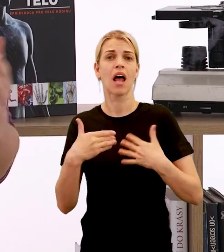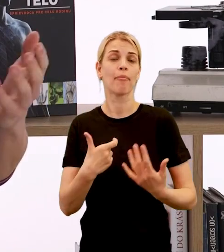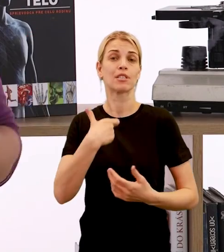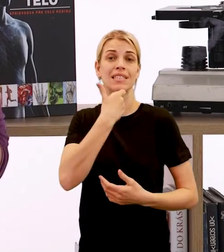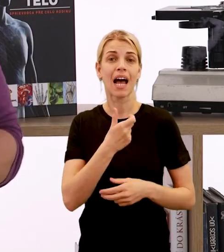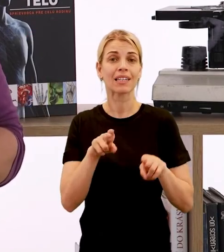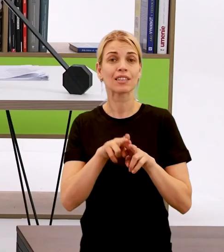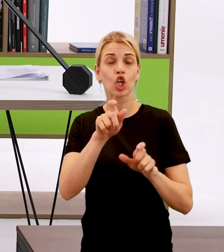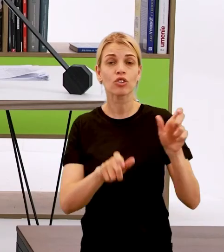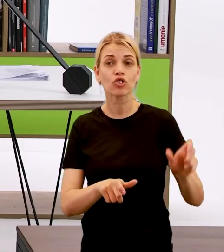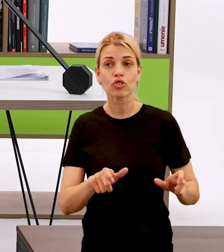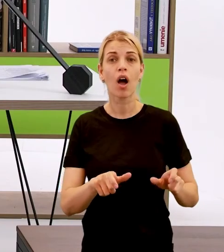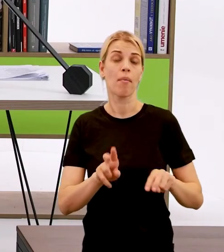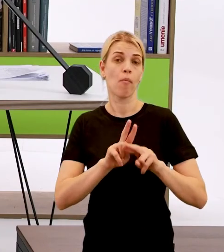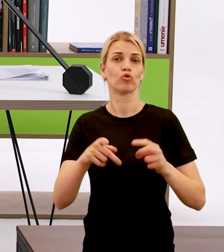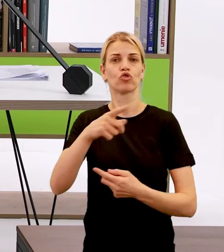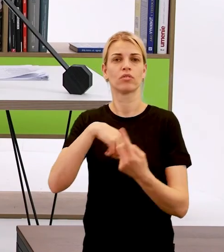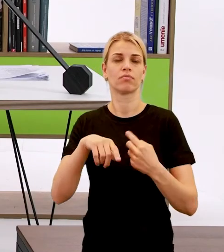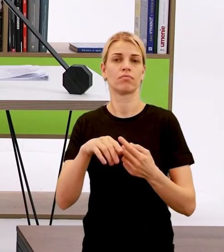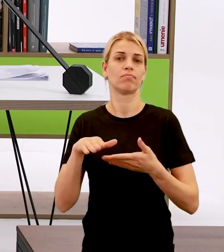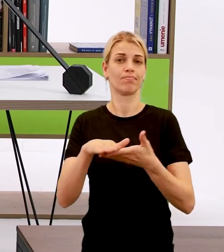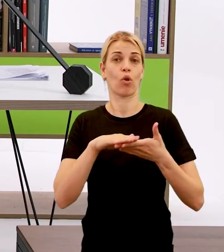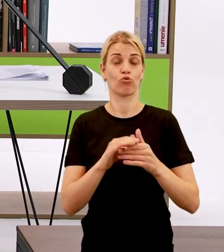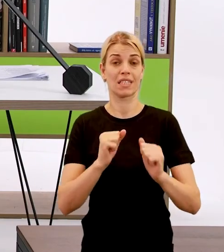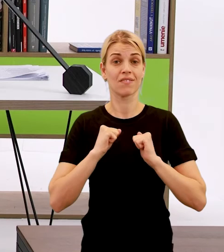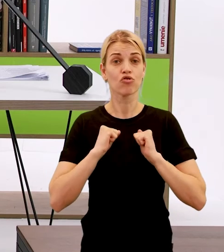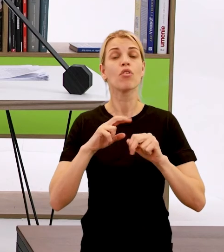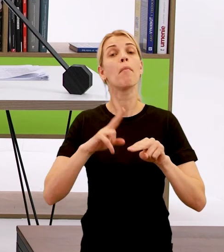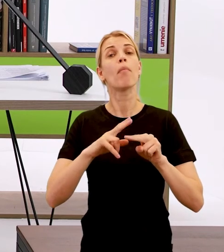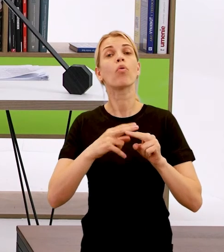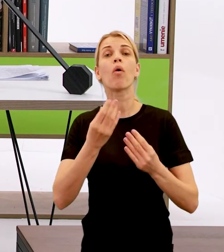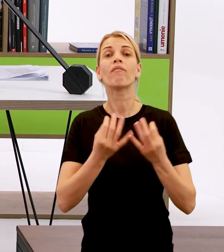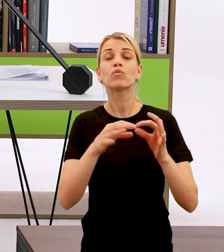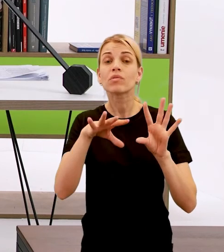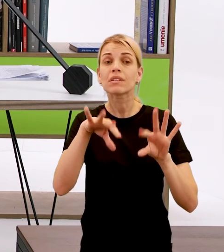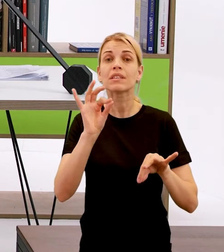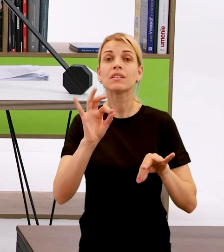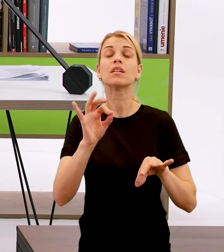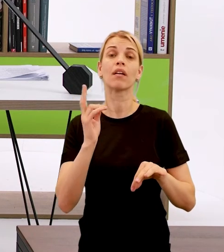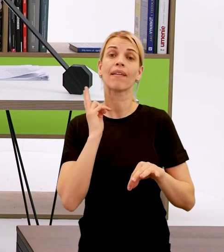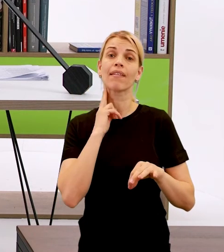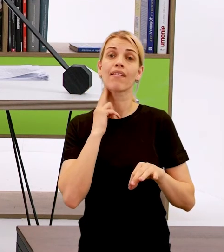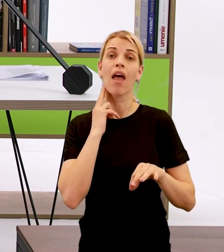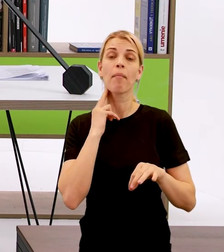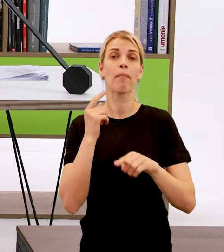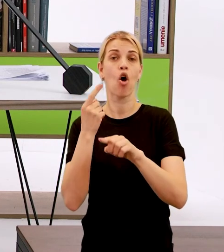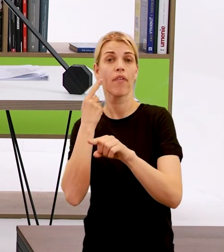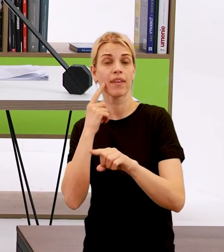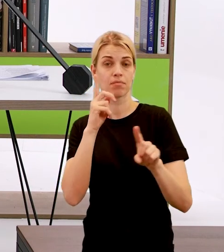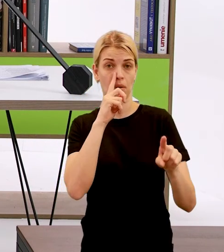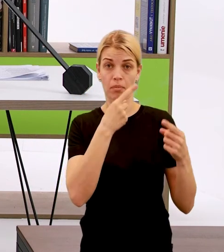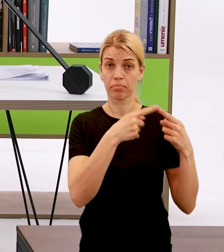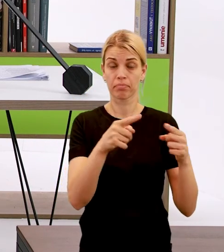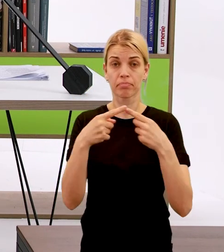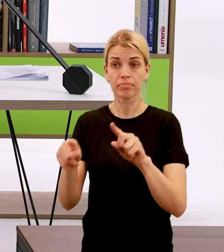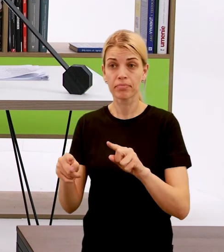spolu troška zacvičiť a potom zistite, či sú rozdiely v tepoch medzi otcom, maminou, čiže či sú rozdiely